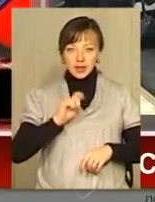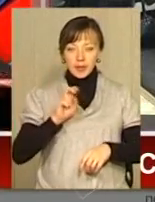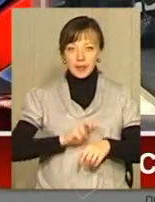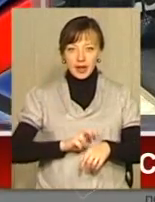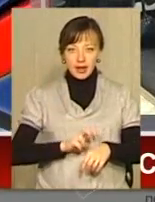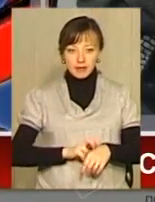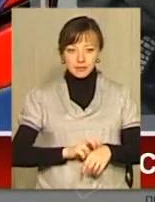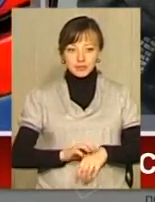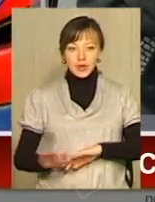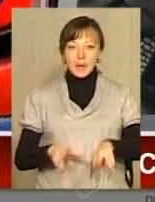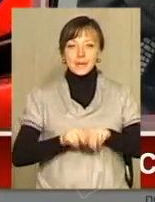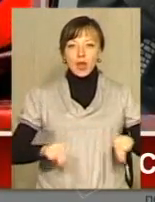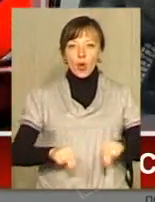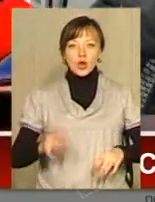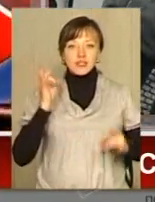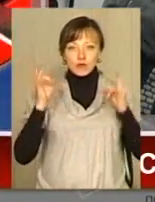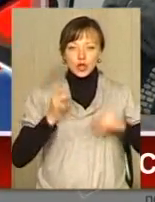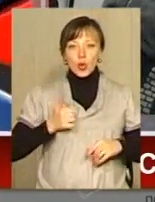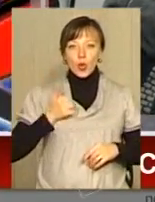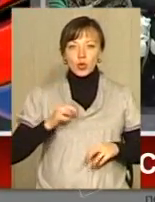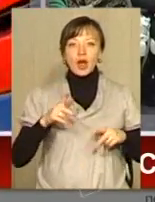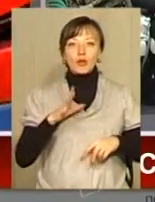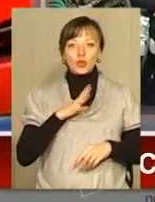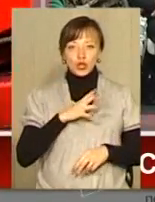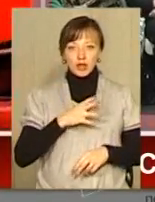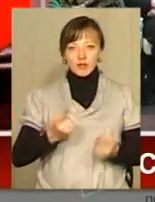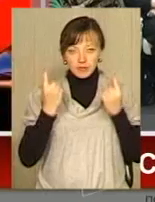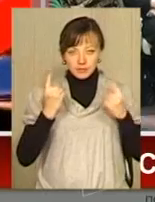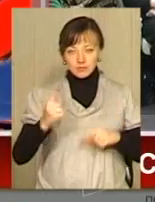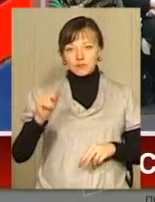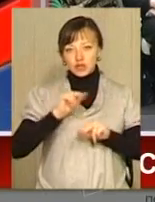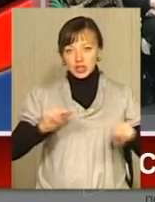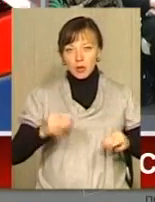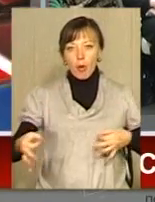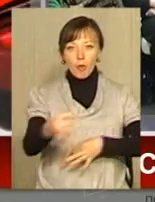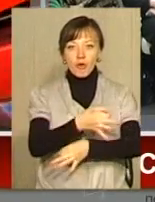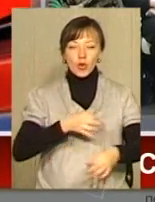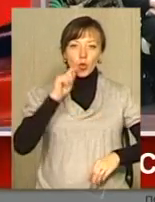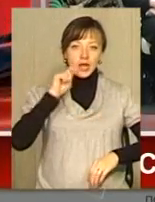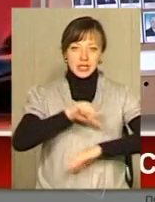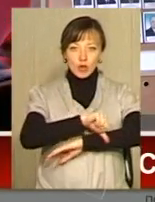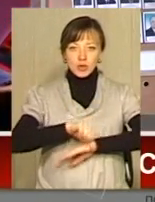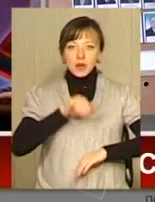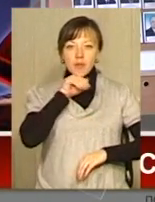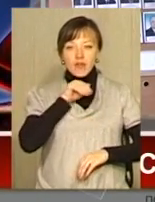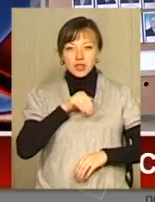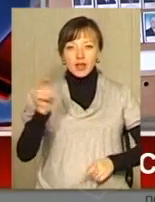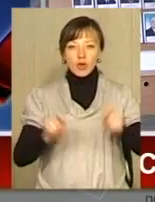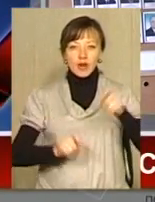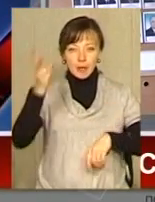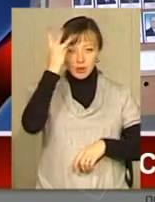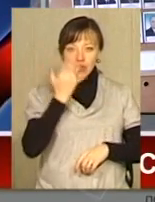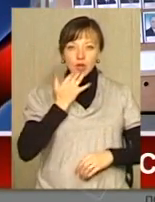Педагог звучить гордо, як стати вчителем з великої букви, обговорювали українські та зарубіжні професори на конференції у Хмельницькому національному